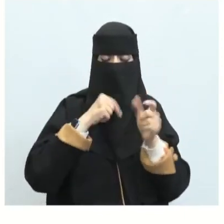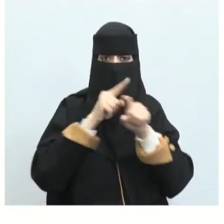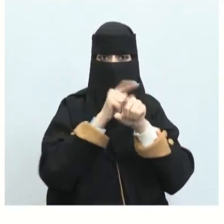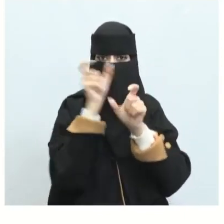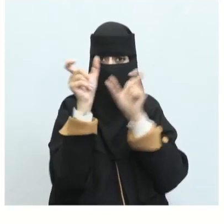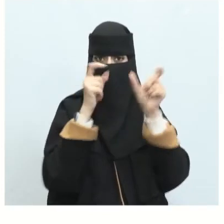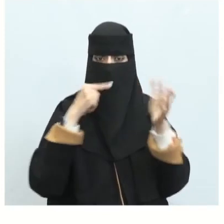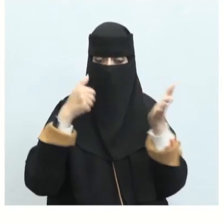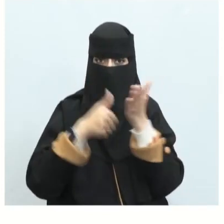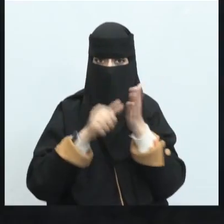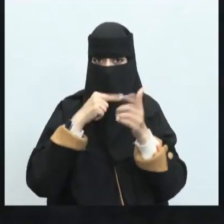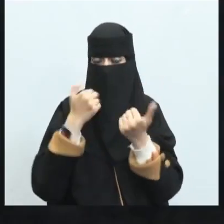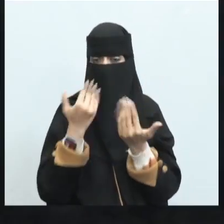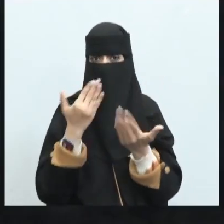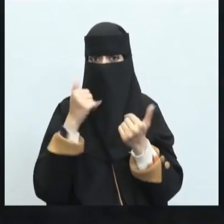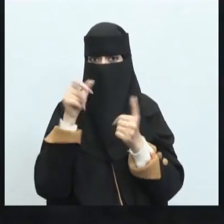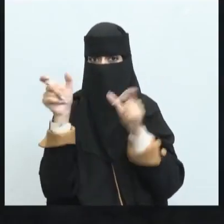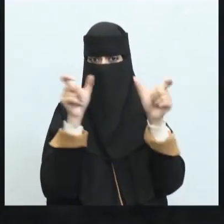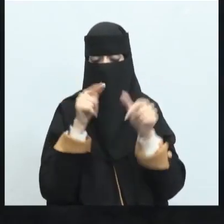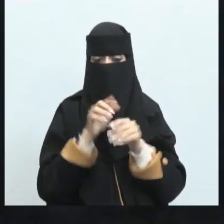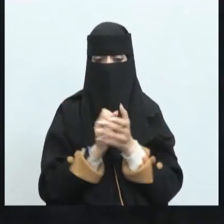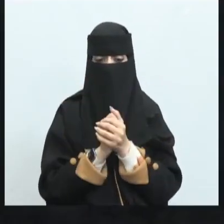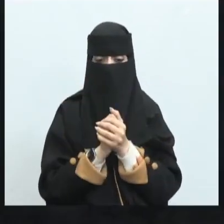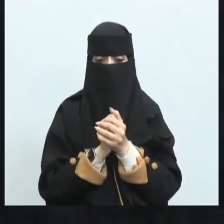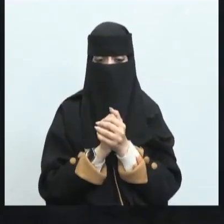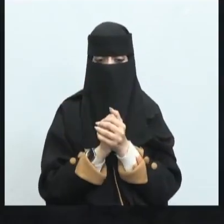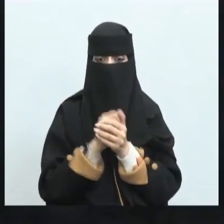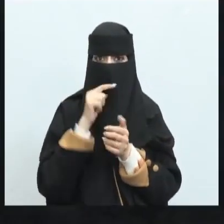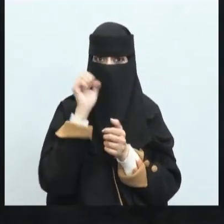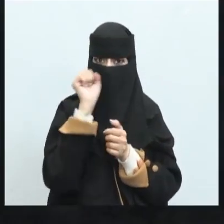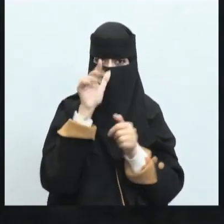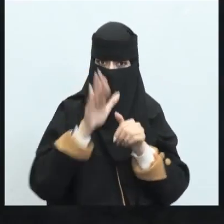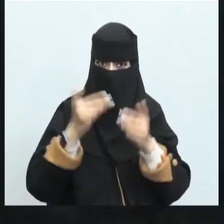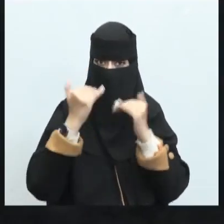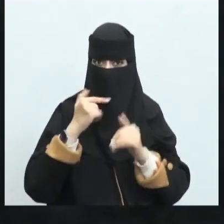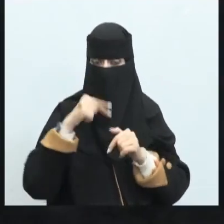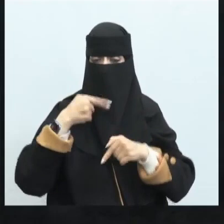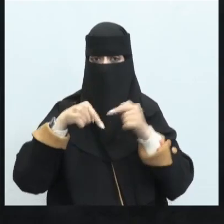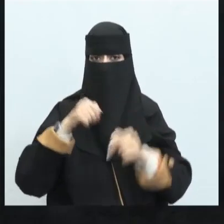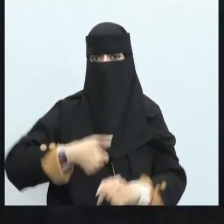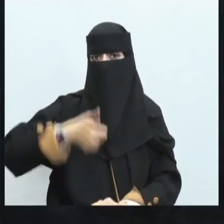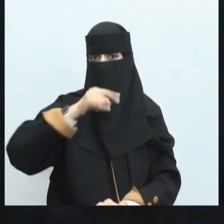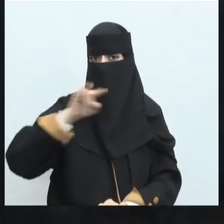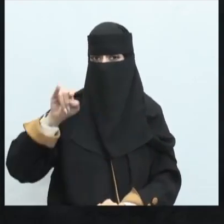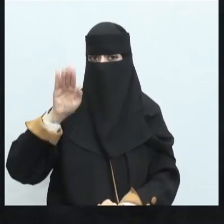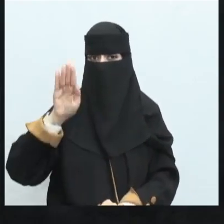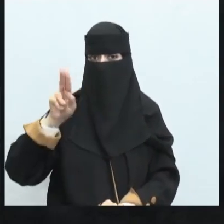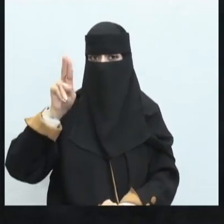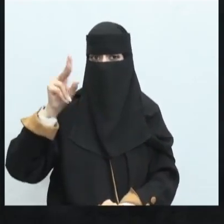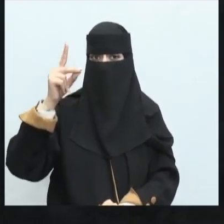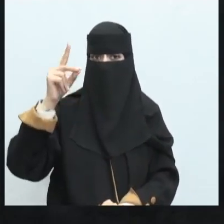خالية من ماذا؟ إذا عرفت الألفاظ عرفت المعنى وكذلك من خصائص المعاني الجاهلية هو الاستطراد ما هو الاستطراد؟